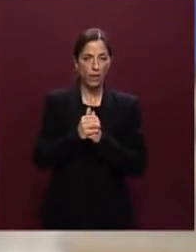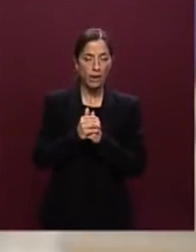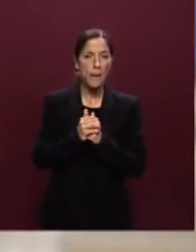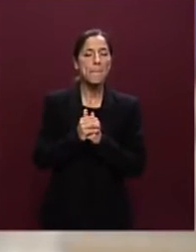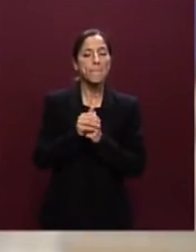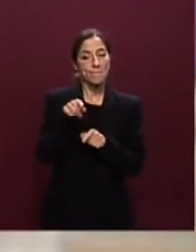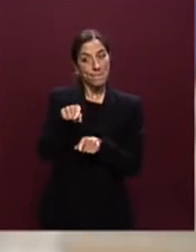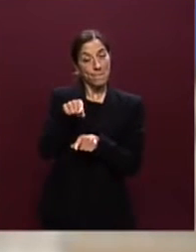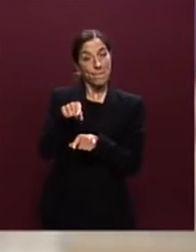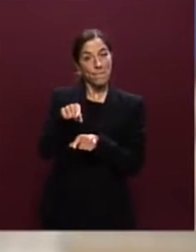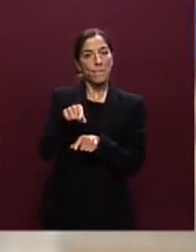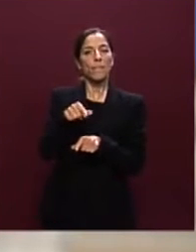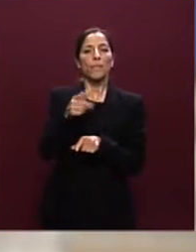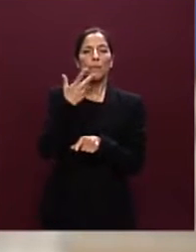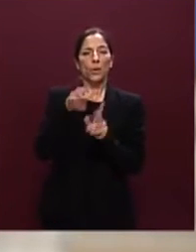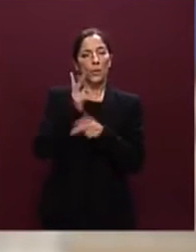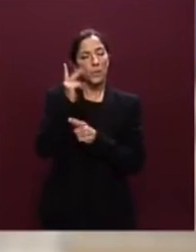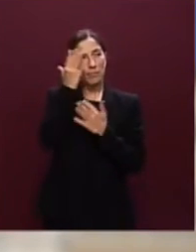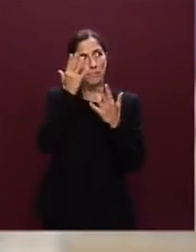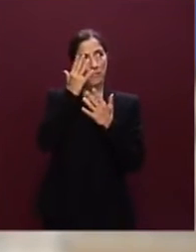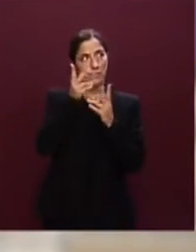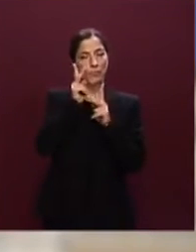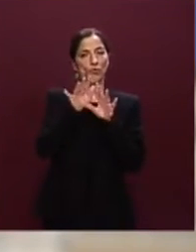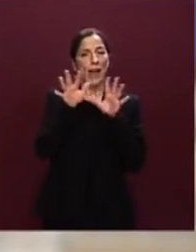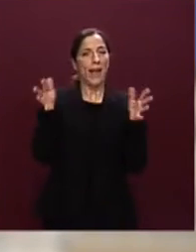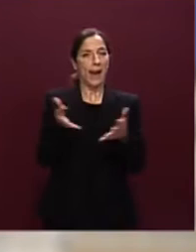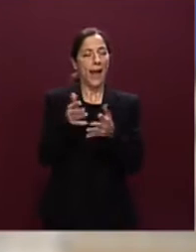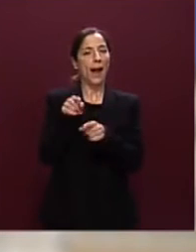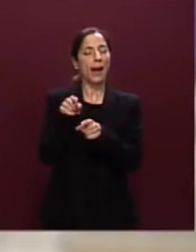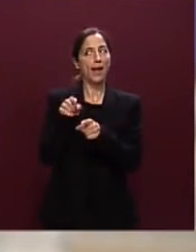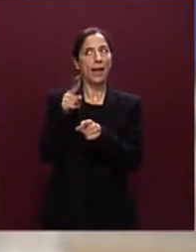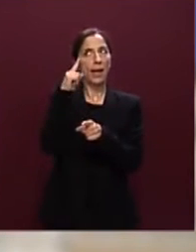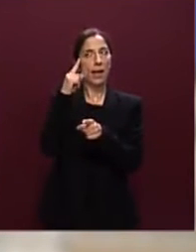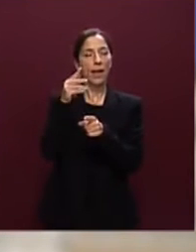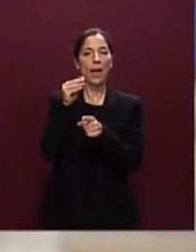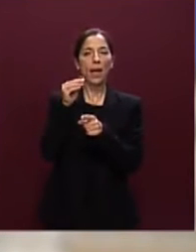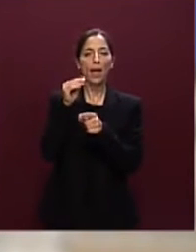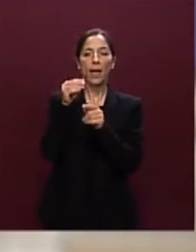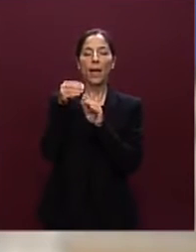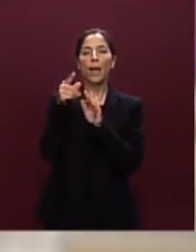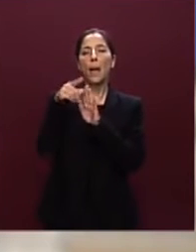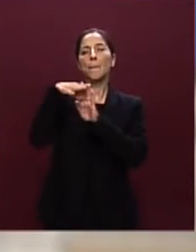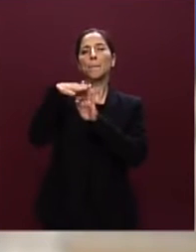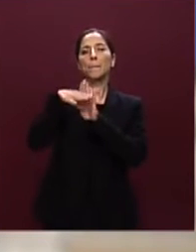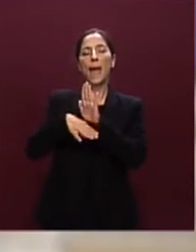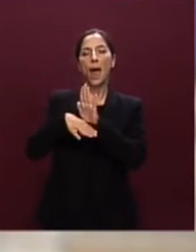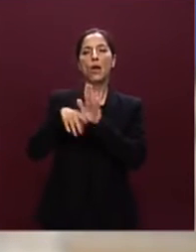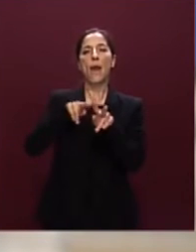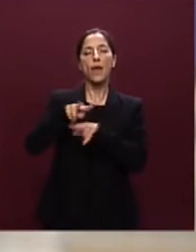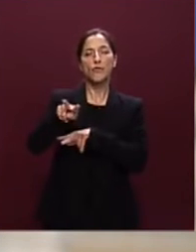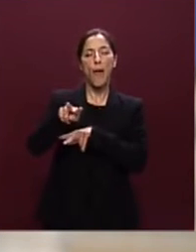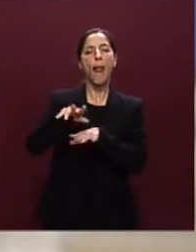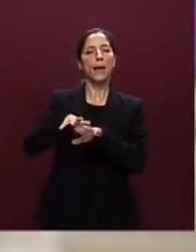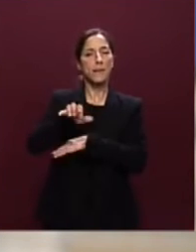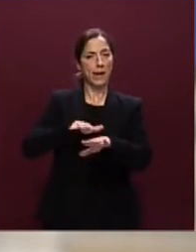più generale sulla quale stiamo lavorando che è quella collegata alla rimodulazione del piano nazionale di ripresa e resilienza la